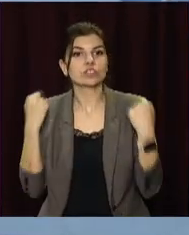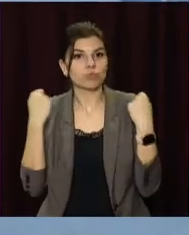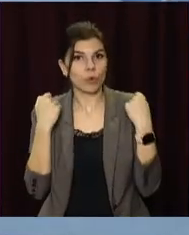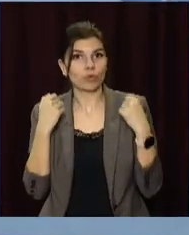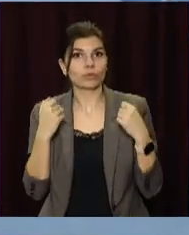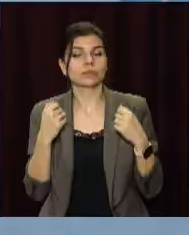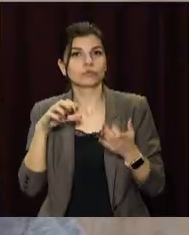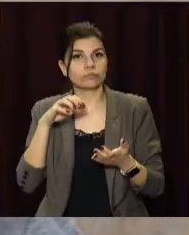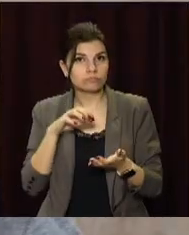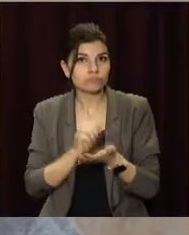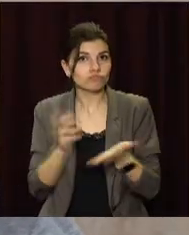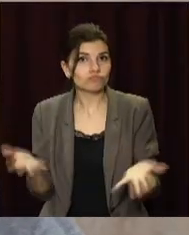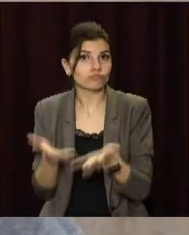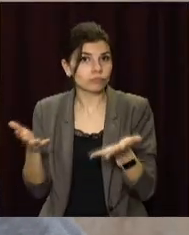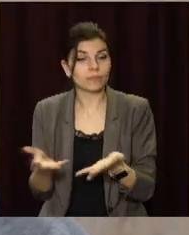життя та занять спортом.